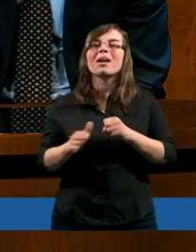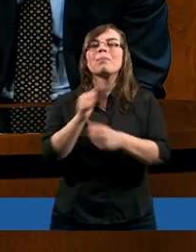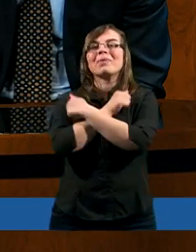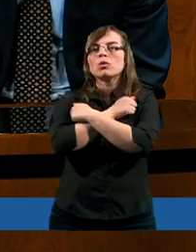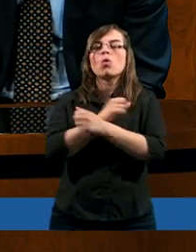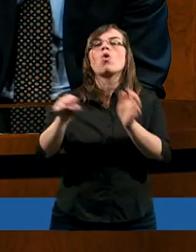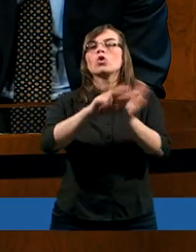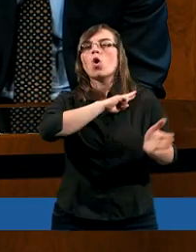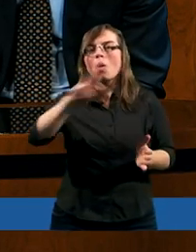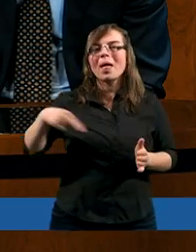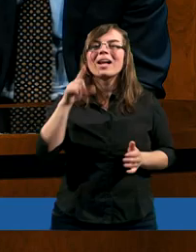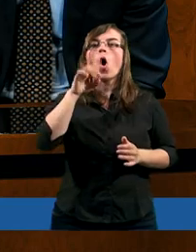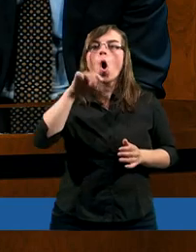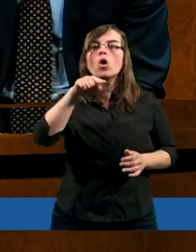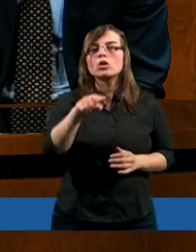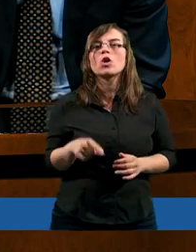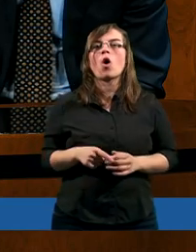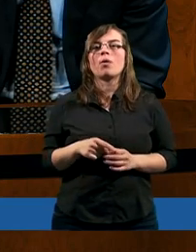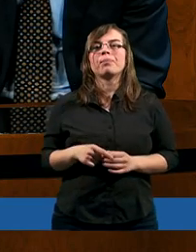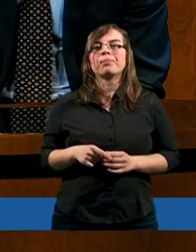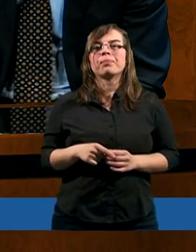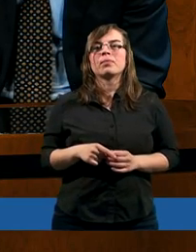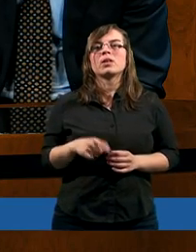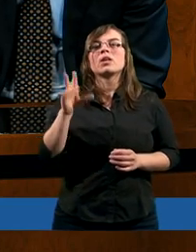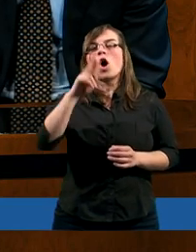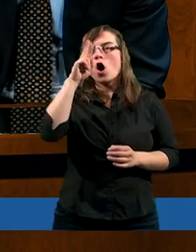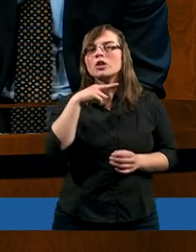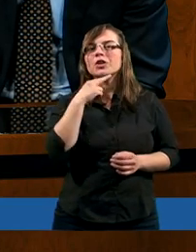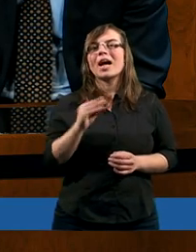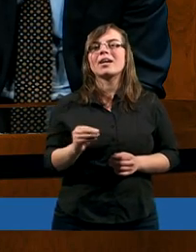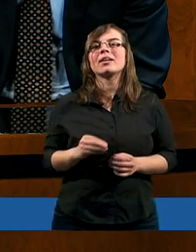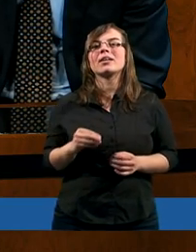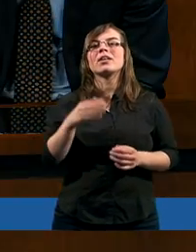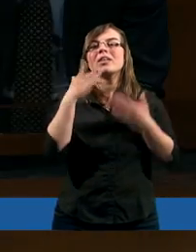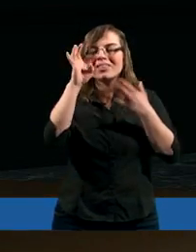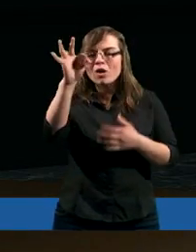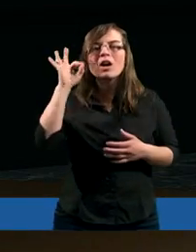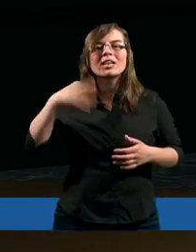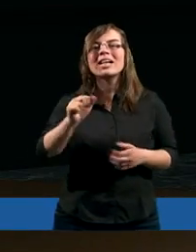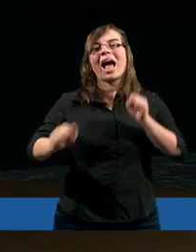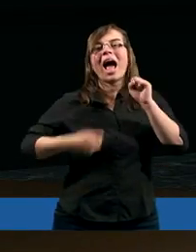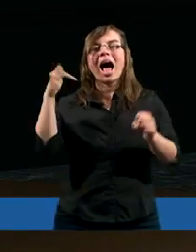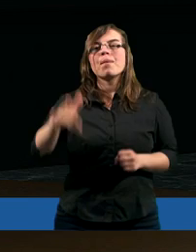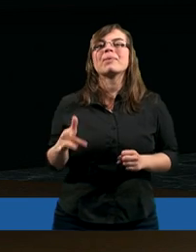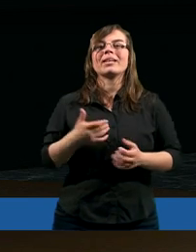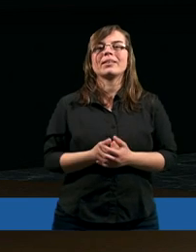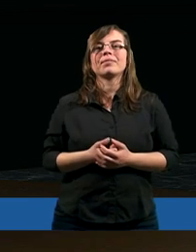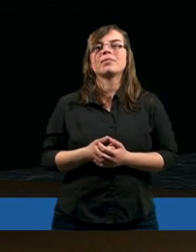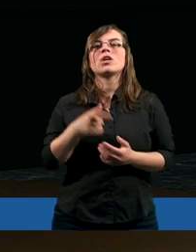Twoją łaskę, miłość do nas, za to, że Ty, Ojcze, dałeś Twojego Syna, aby